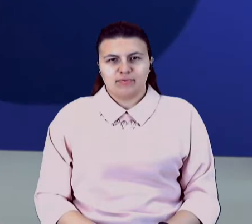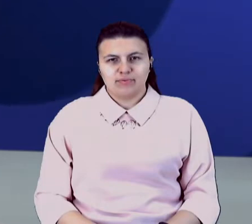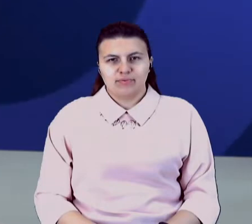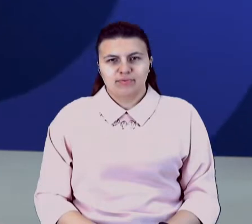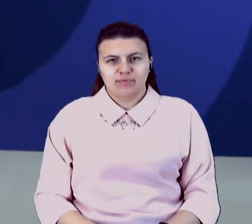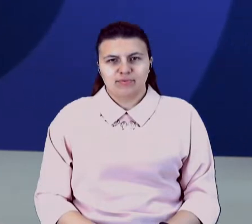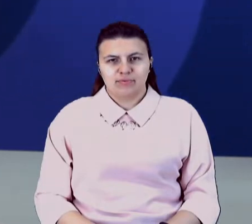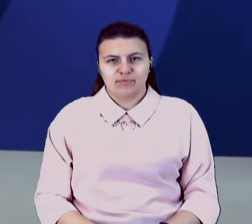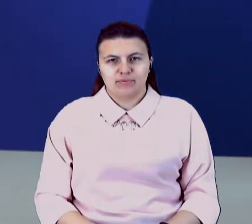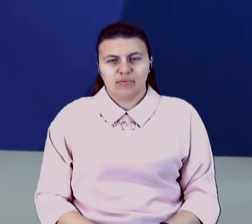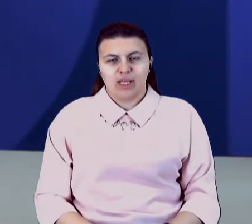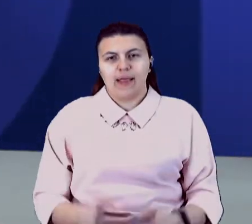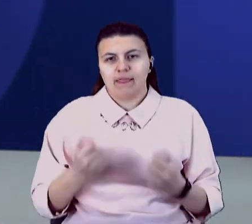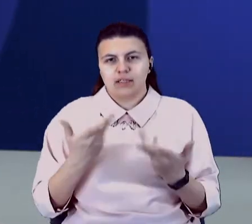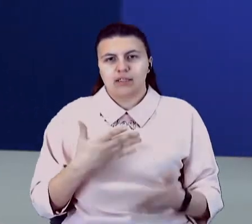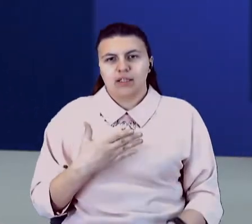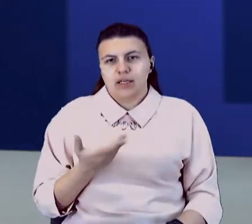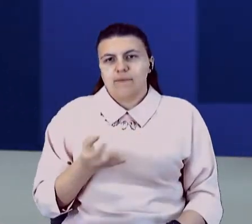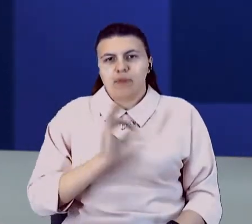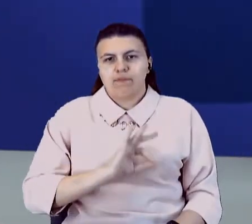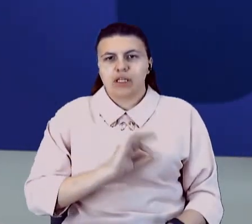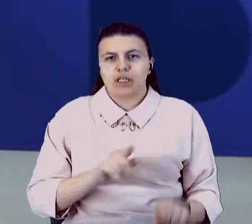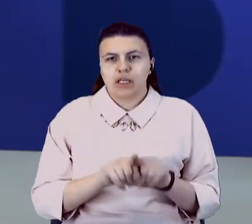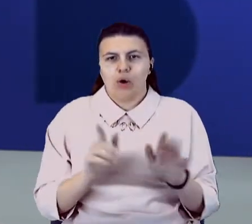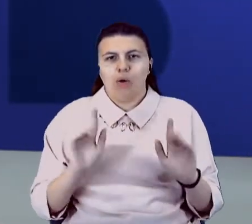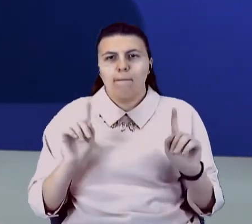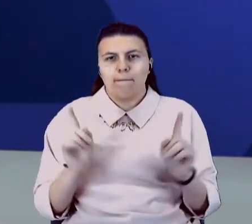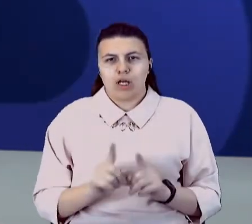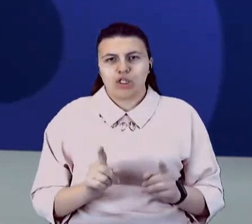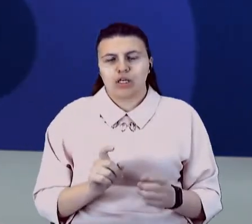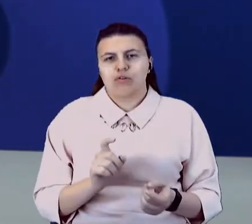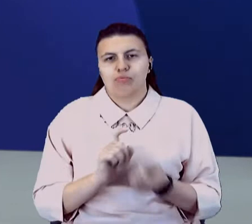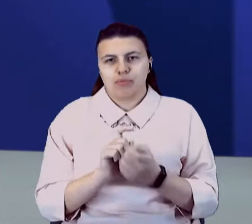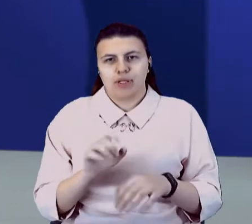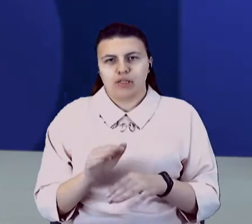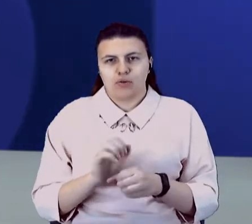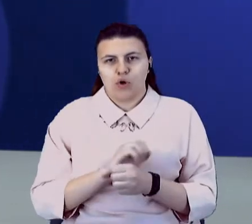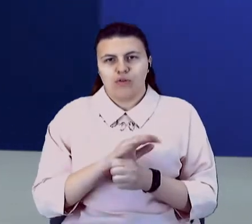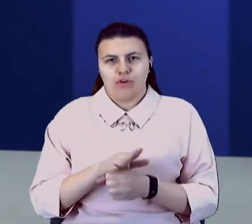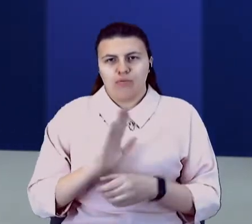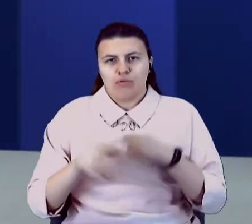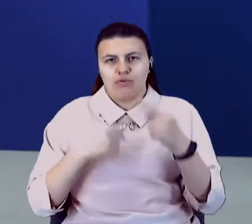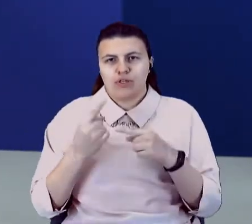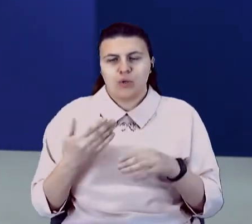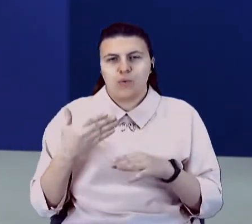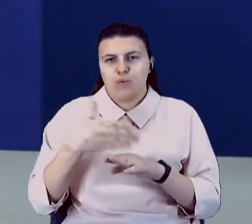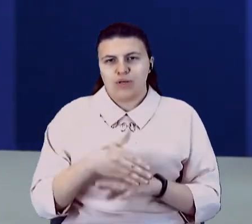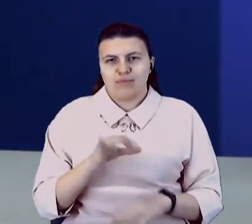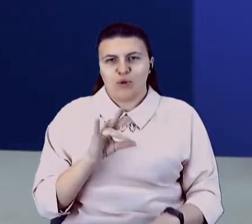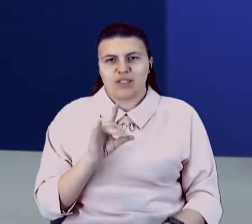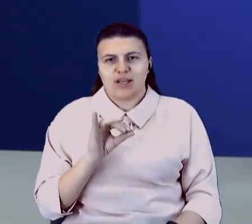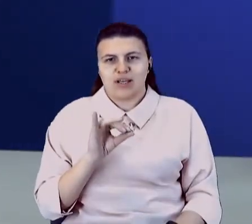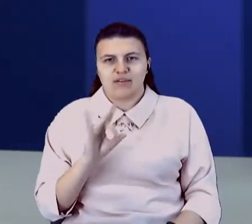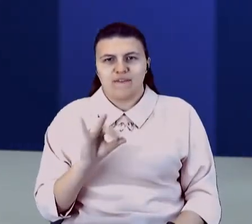Наскільки ефективними стануть такі обмеження у боротьбі з коронавірусом, будемо говорити з нашим гостем Олександром Іванчуком, директором